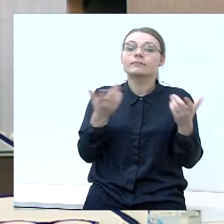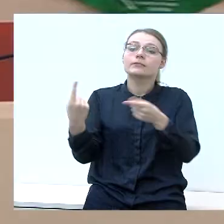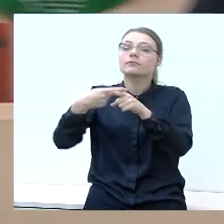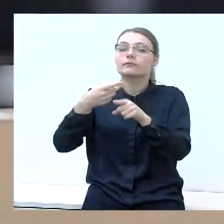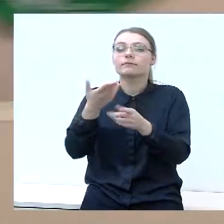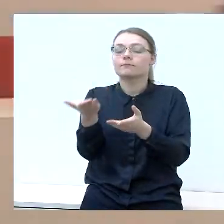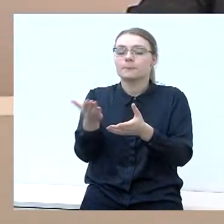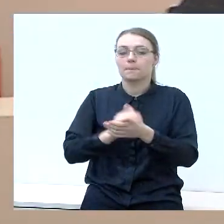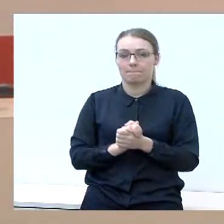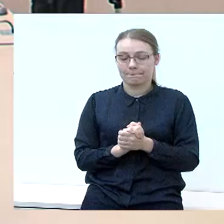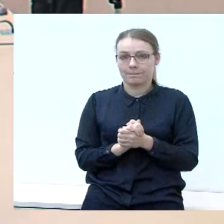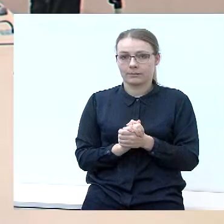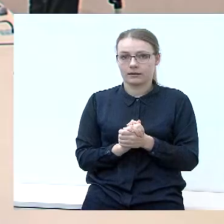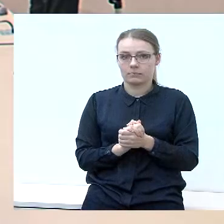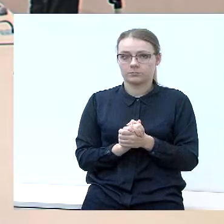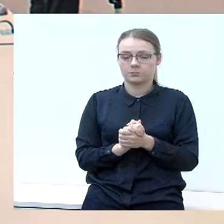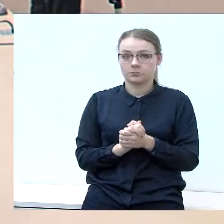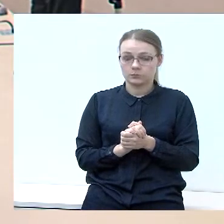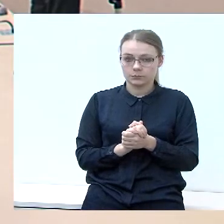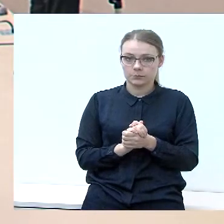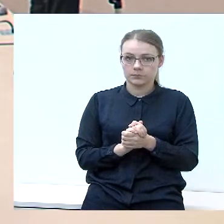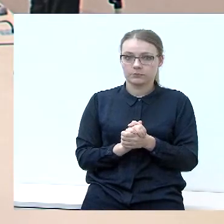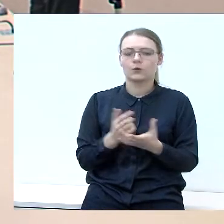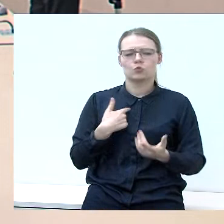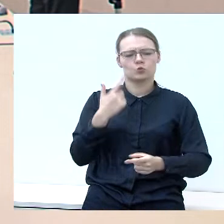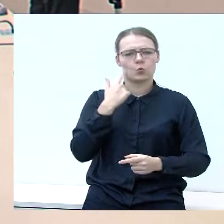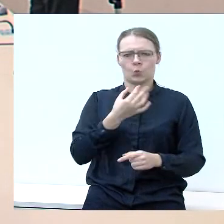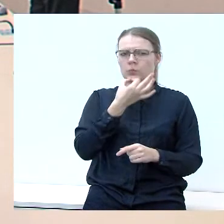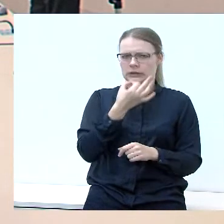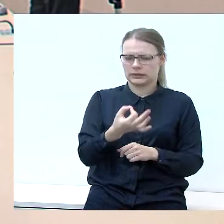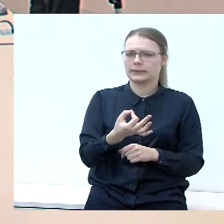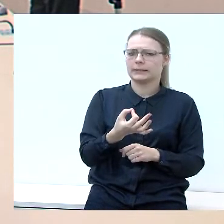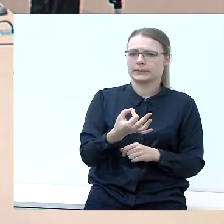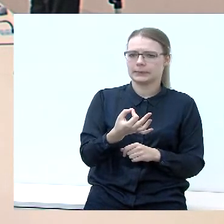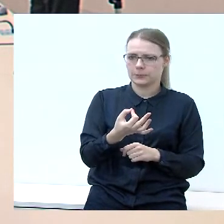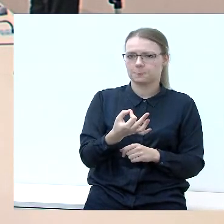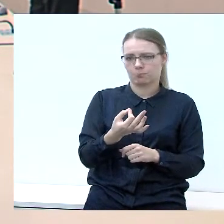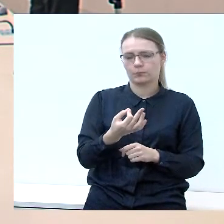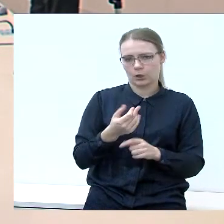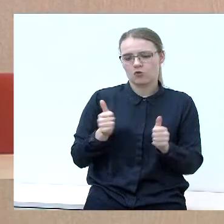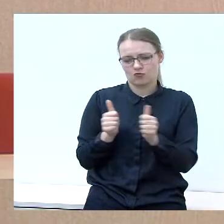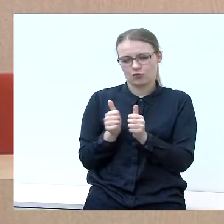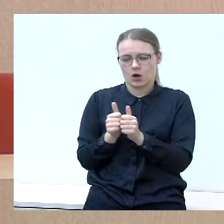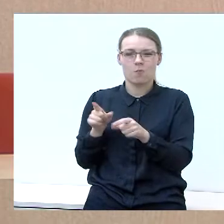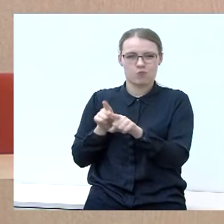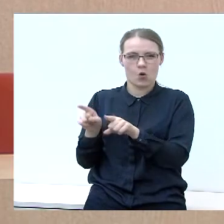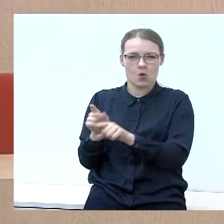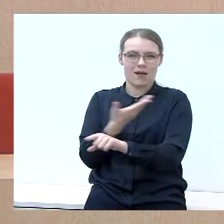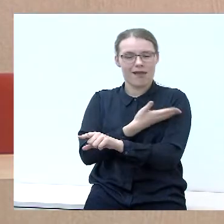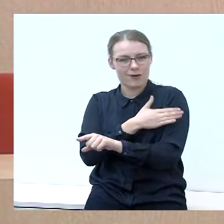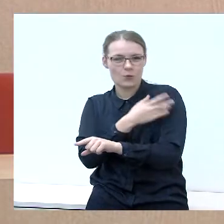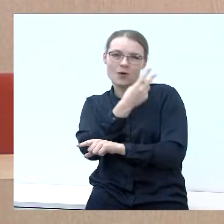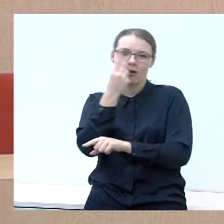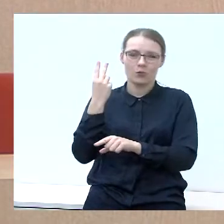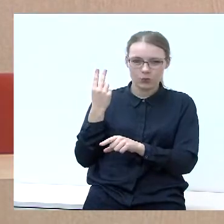Aš noriu pasakyti, kad esam šalia mūsų brolių Lenkų Lietuvių